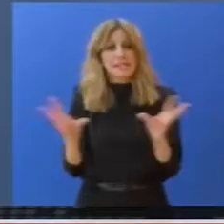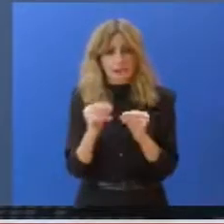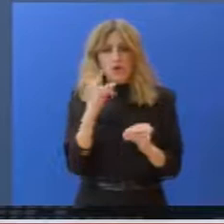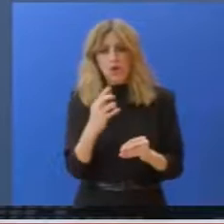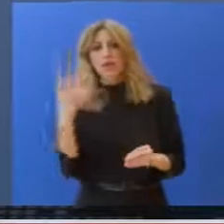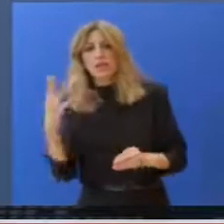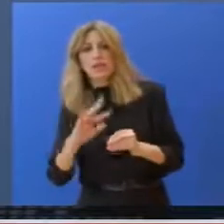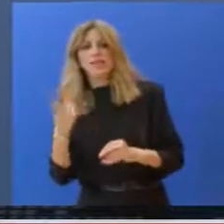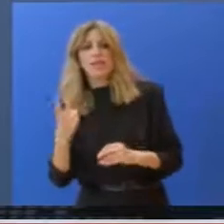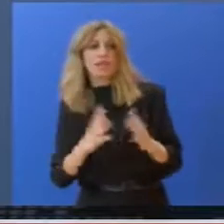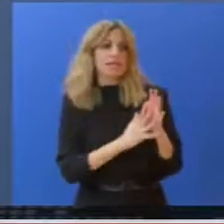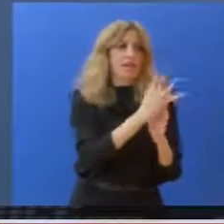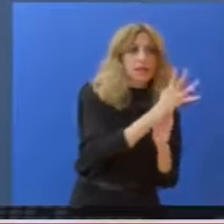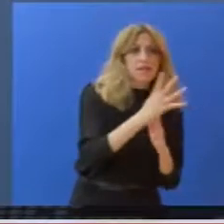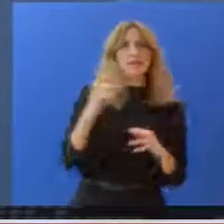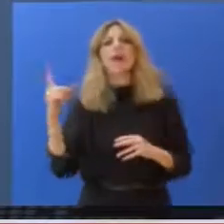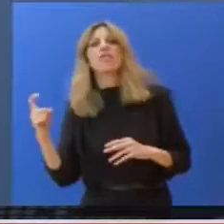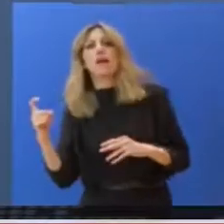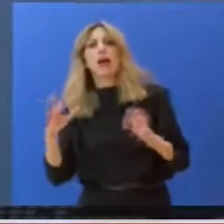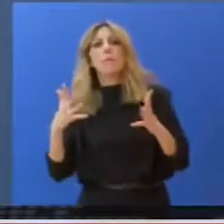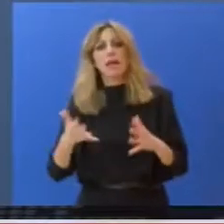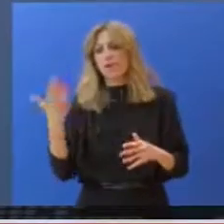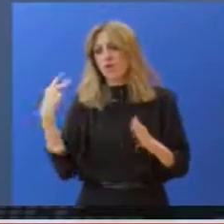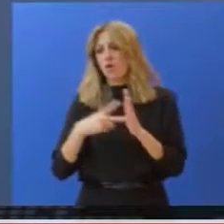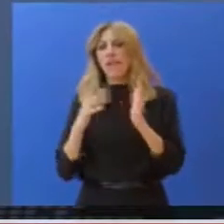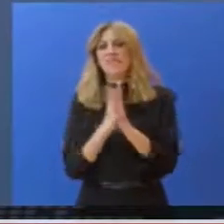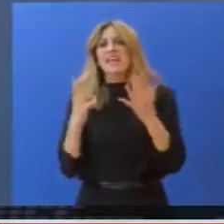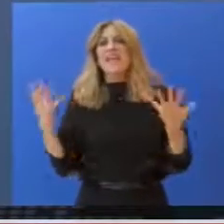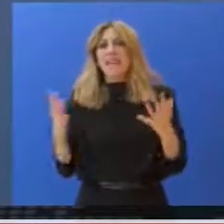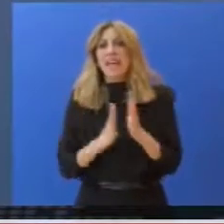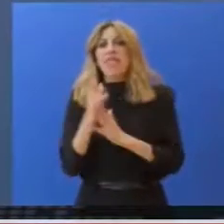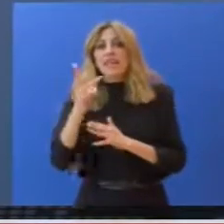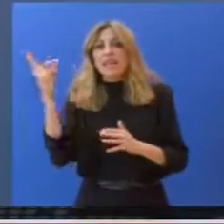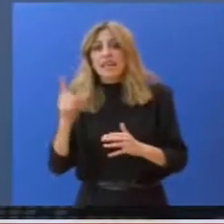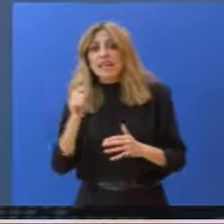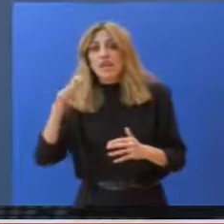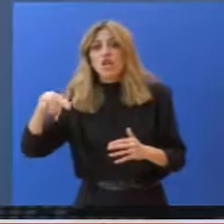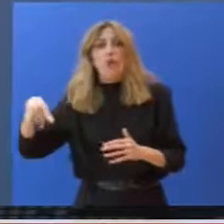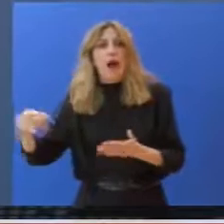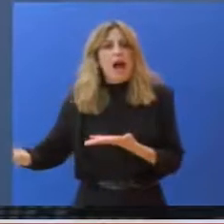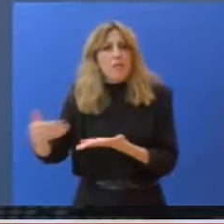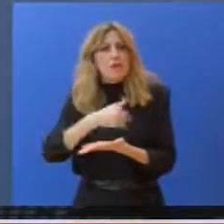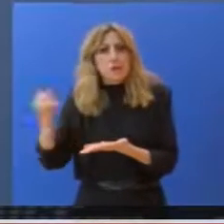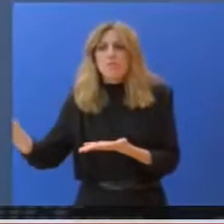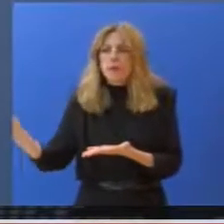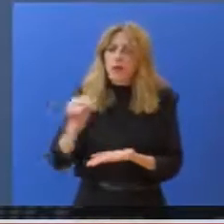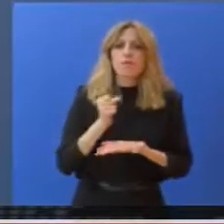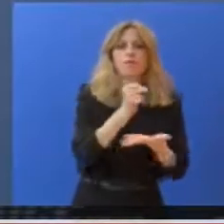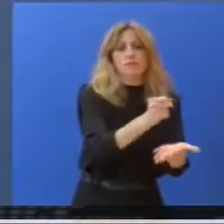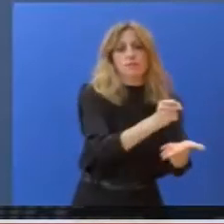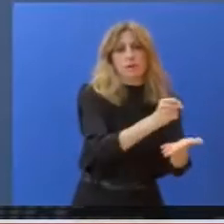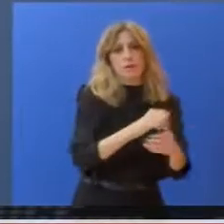δηλαδή περίπου 13% του ΑΕΠ του 2019. Τα μέτρα αντιμετωπίζουν την κρίση όπως εξελίσσεται σήμερα.